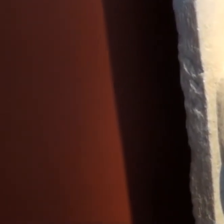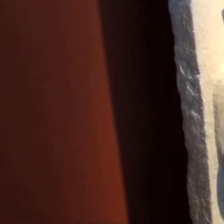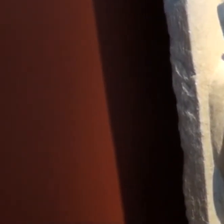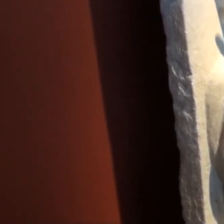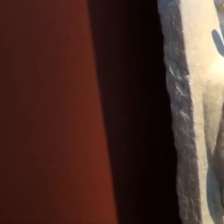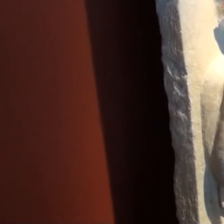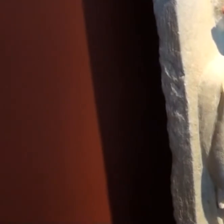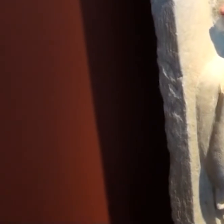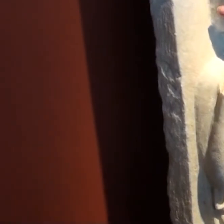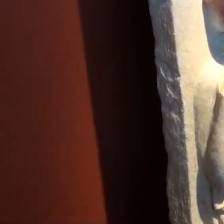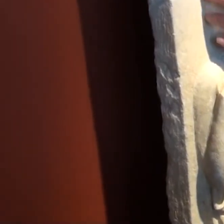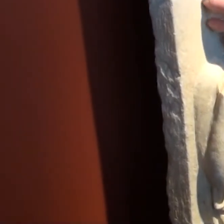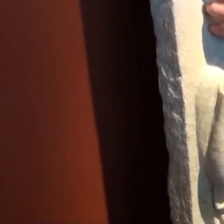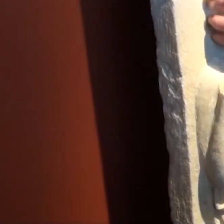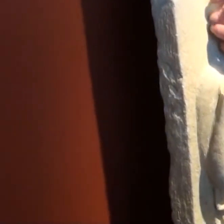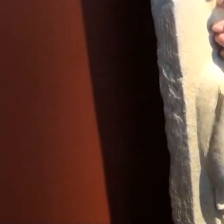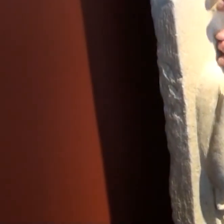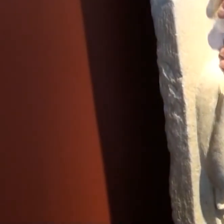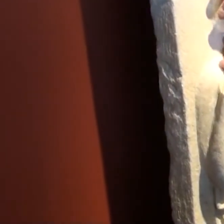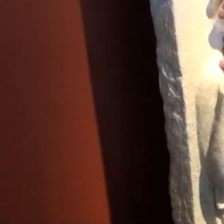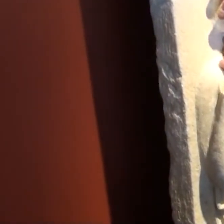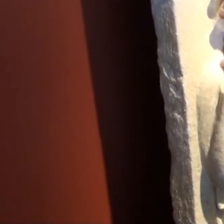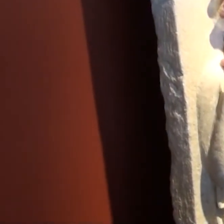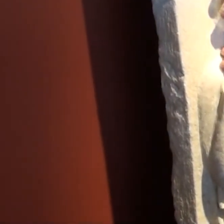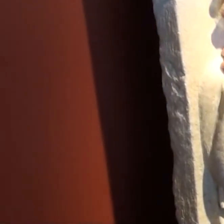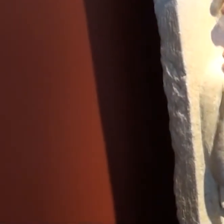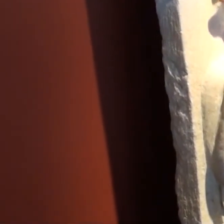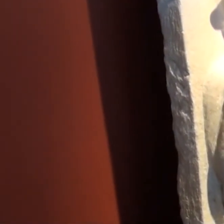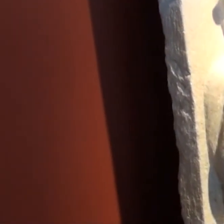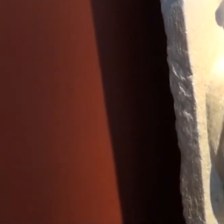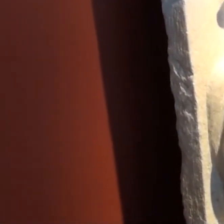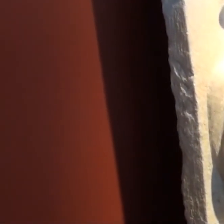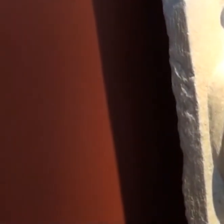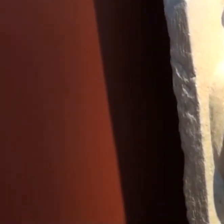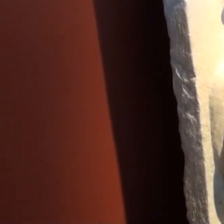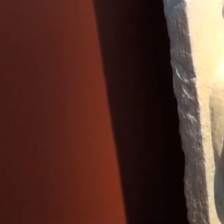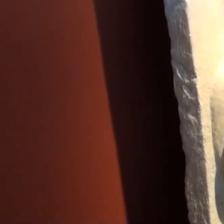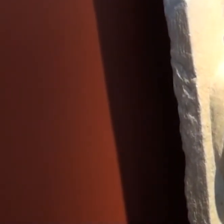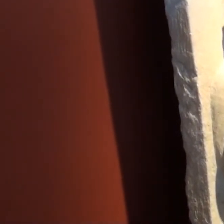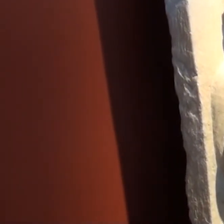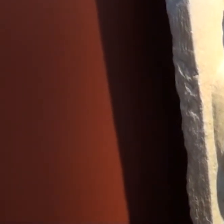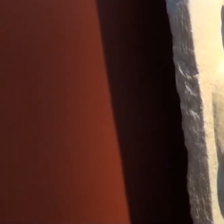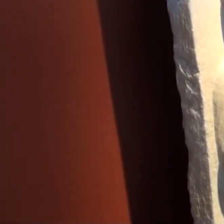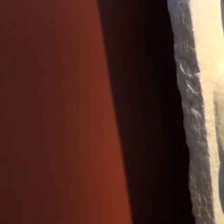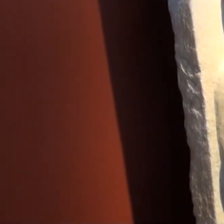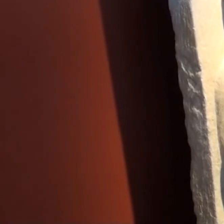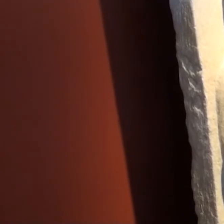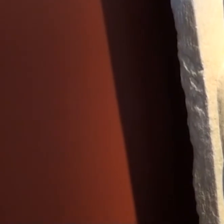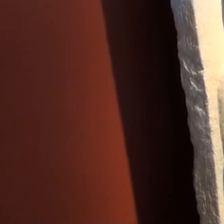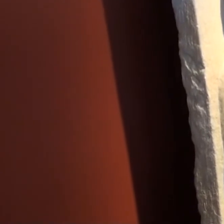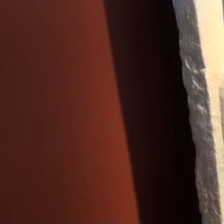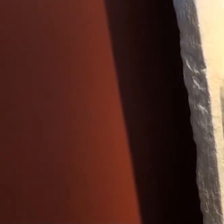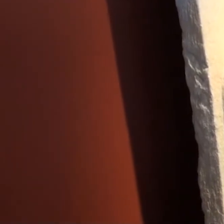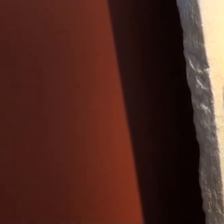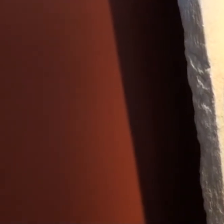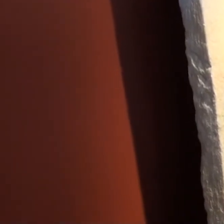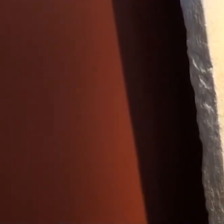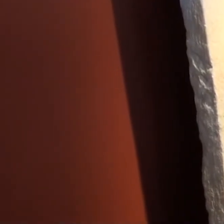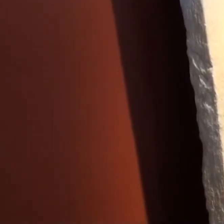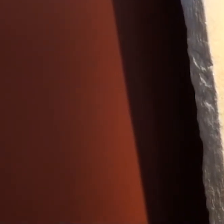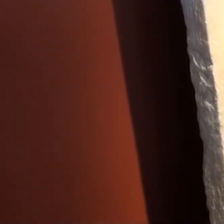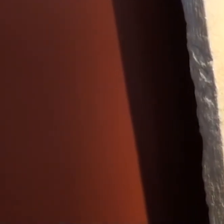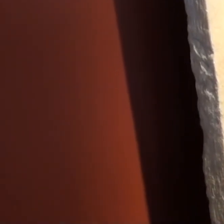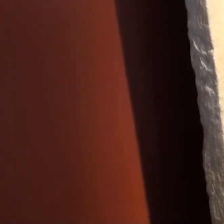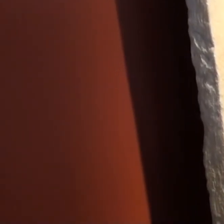μαζεμένα πίσω χαμηλά σε κότσο δεν είναι ολόκληρο, είναι ανάγλυπο αυτό οπότε τον κότσο μέχρι πίσω δεν τον πιάνει το